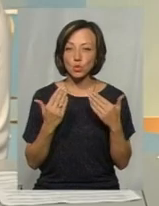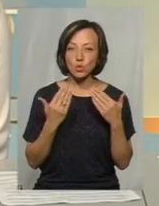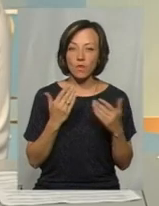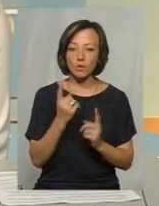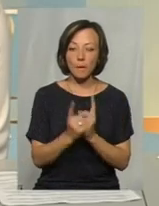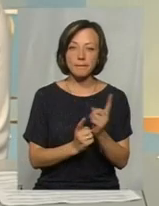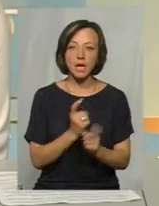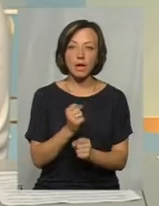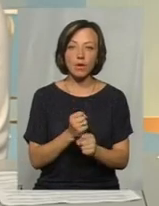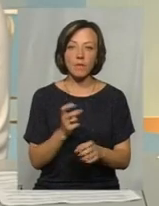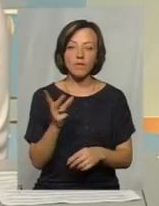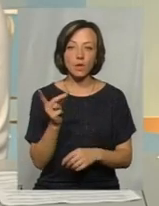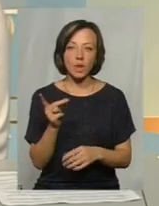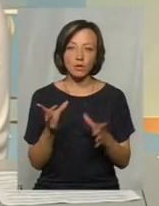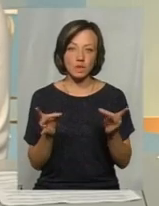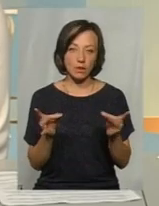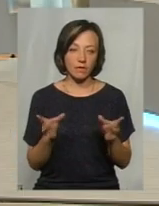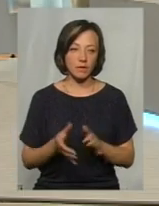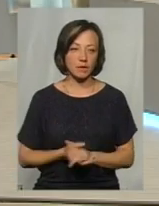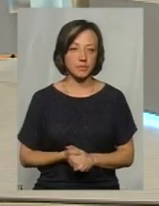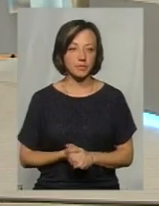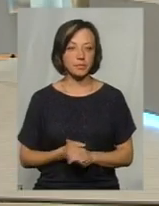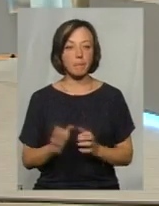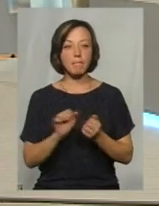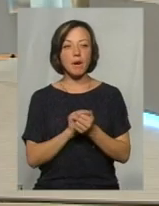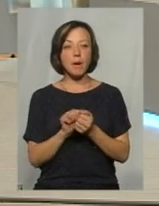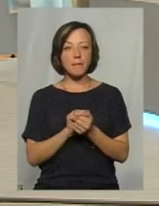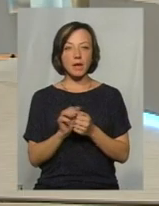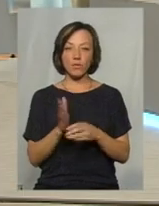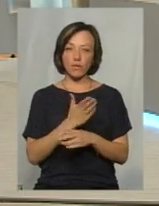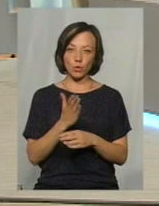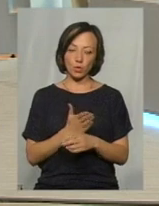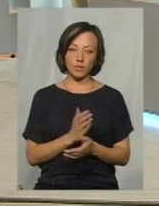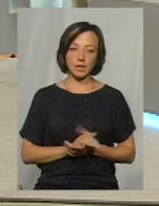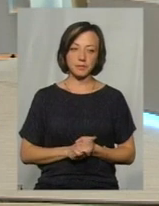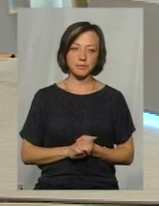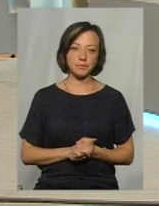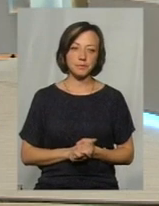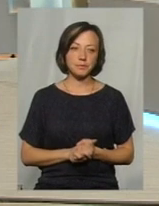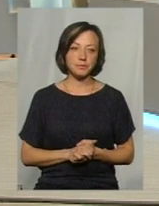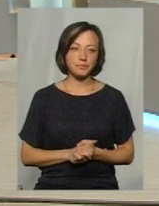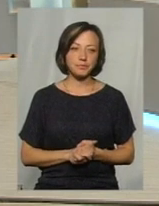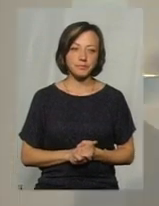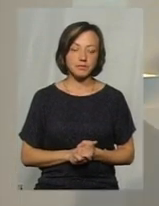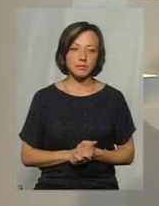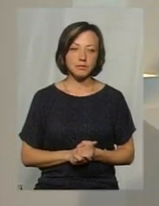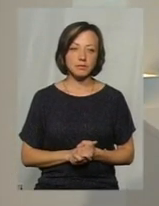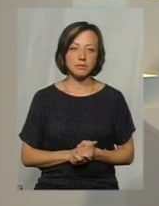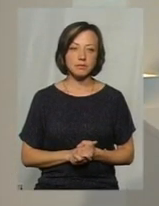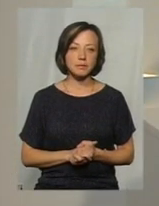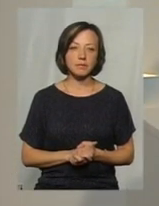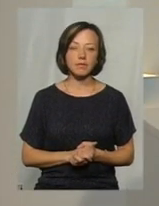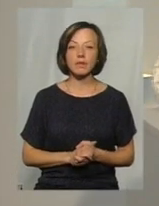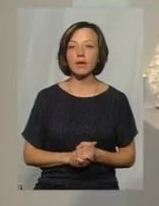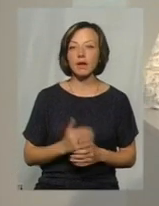переробки вторинної сировини. Паперу. Виготовлення паперу як вторинної сировини. Анастасія,